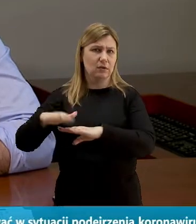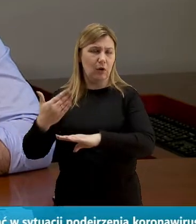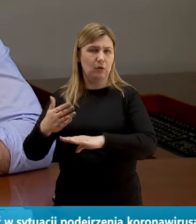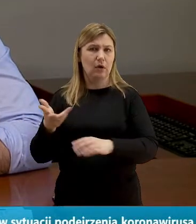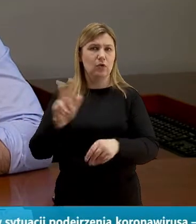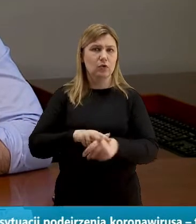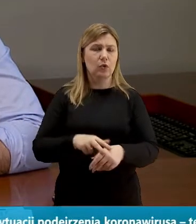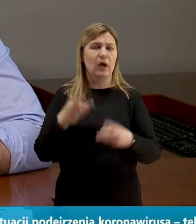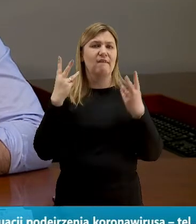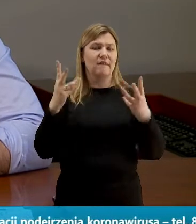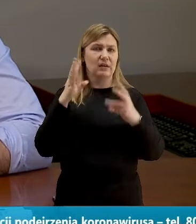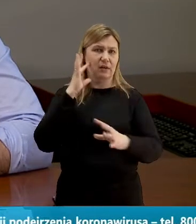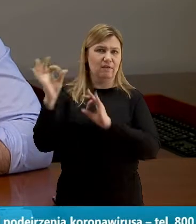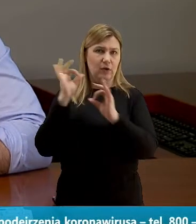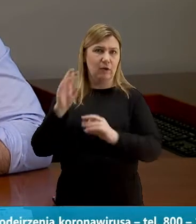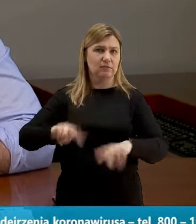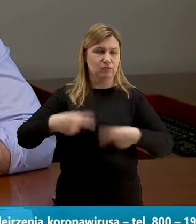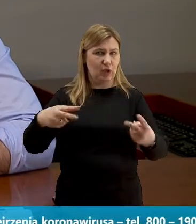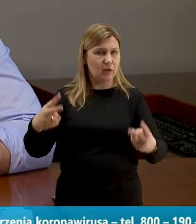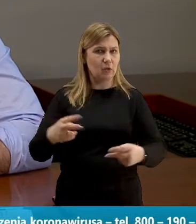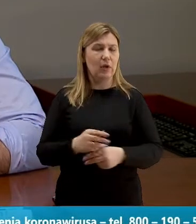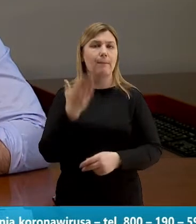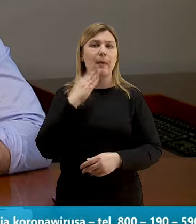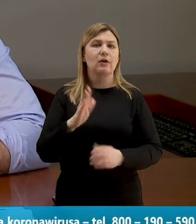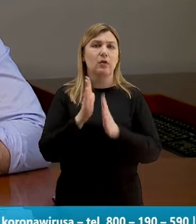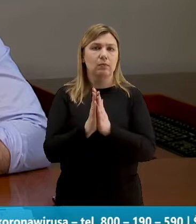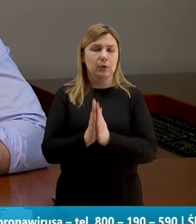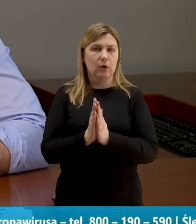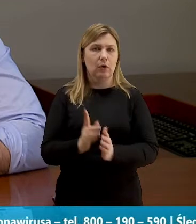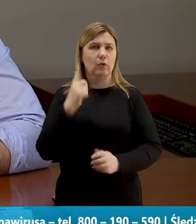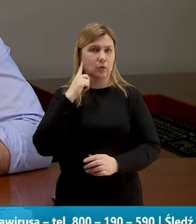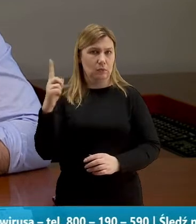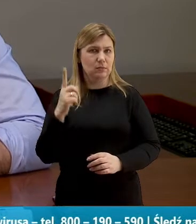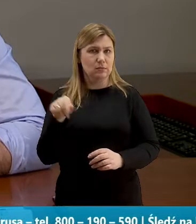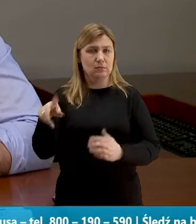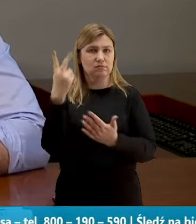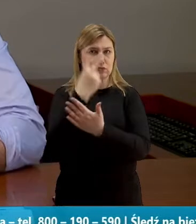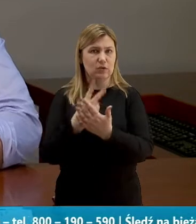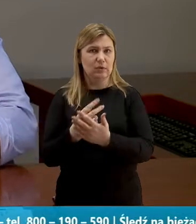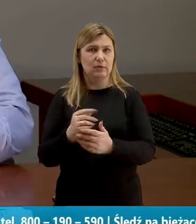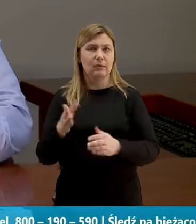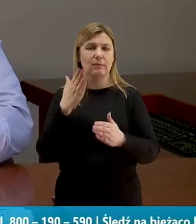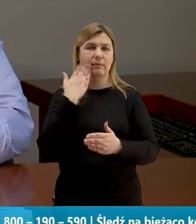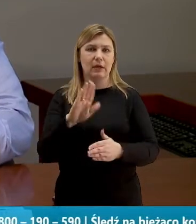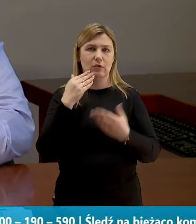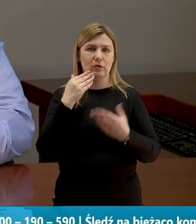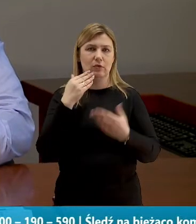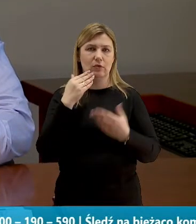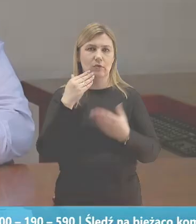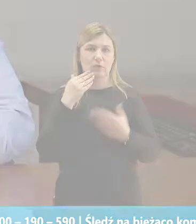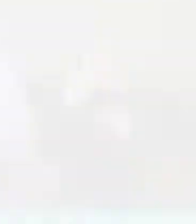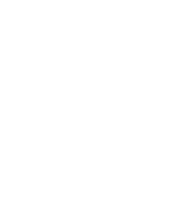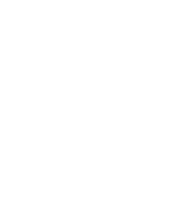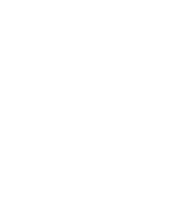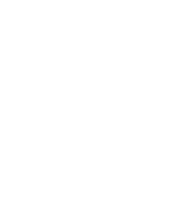ważne informacje i bardzo proszę o stosowanie się do nich w interesie nas wszystkich bardzo dziękuję do